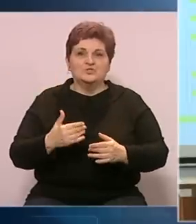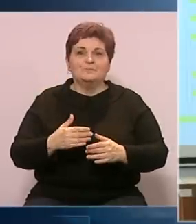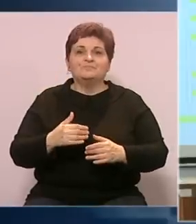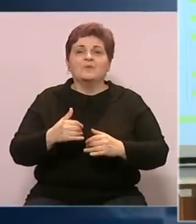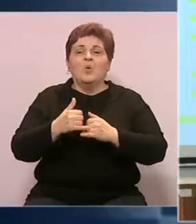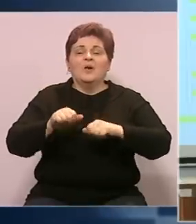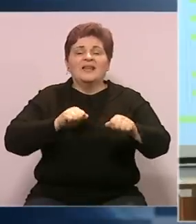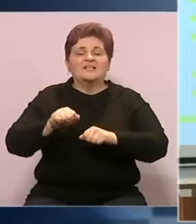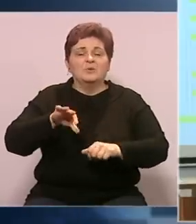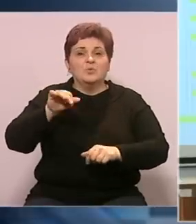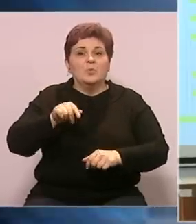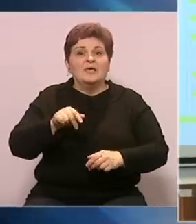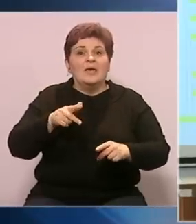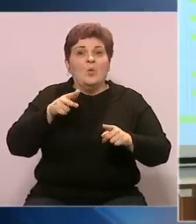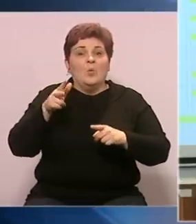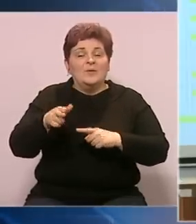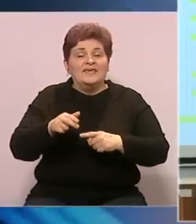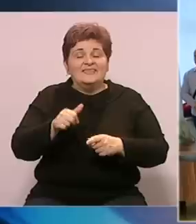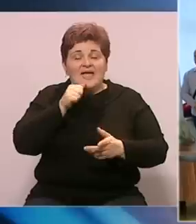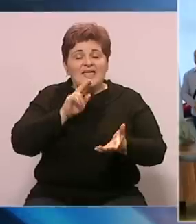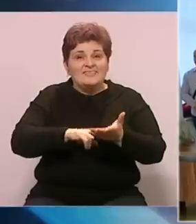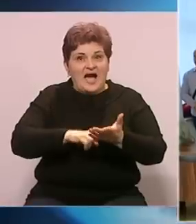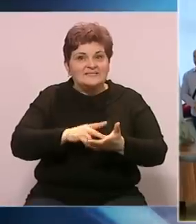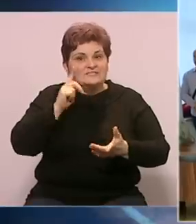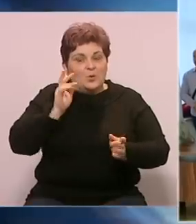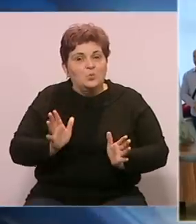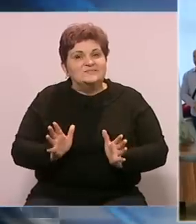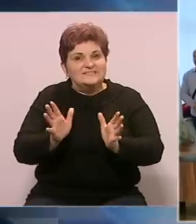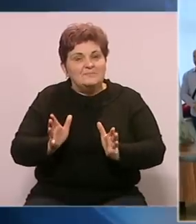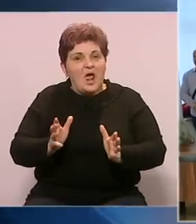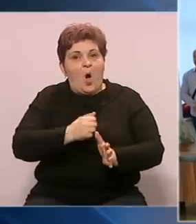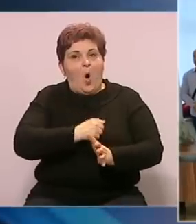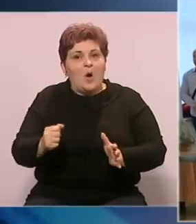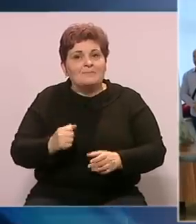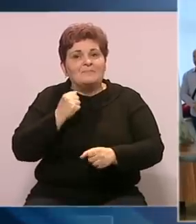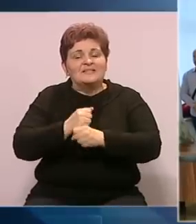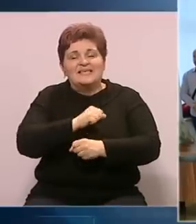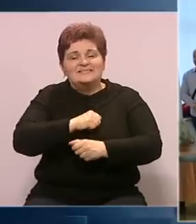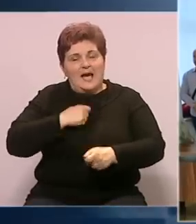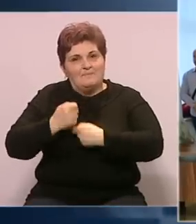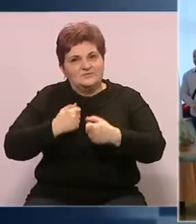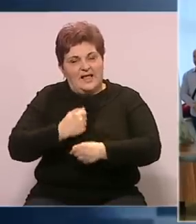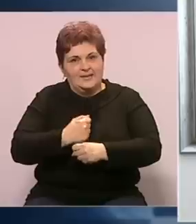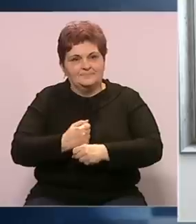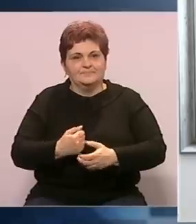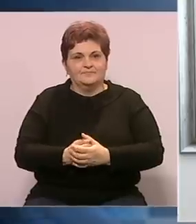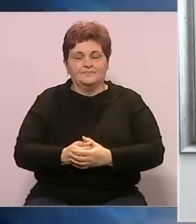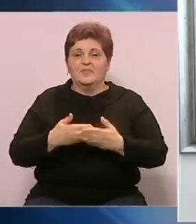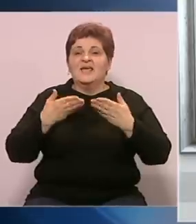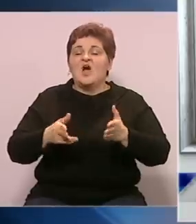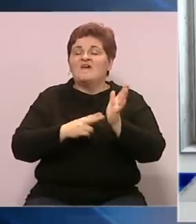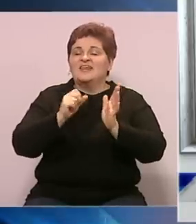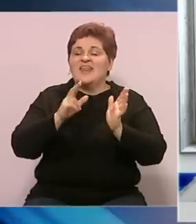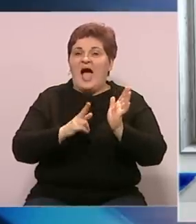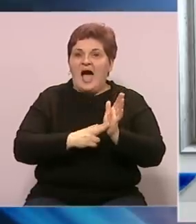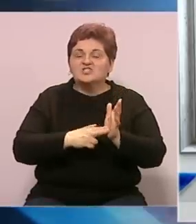upravi Tuzla ukidanje takse smatraju važnim iskorakom u stimulisanju i ohrabrivanju zabavljenje samostalnom djelatnosti. Na ovaj način